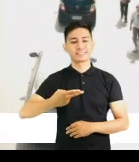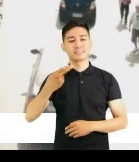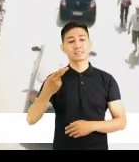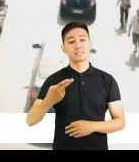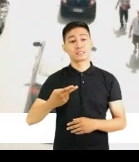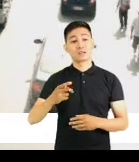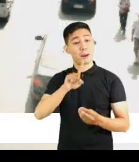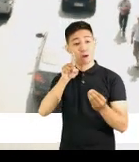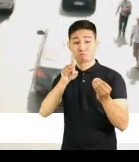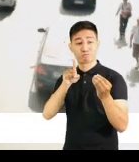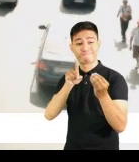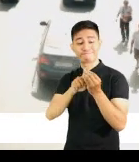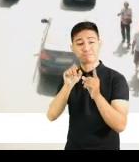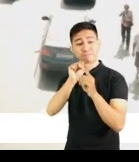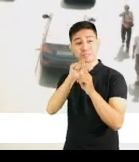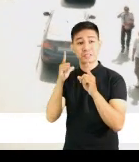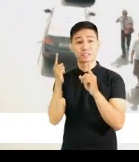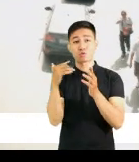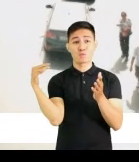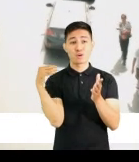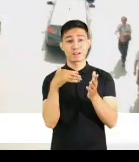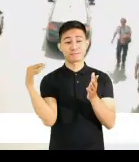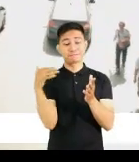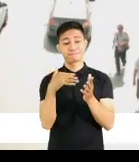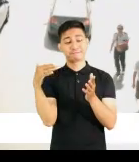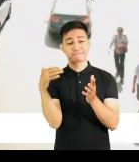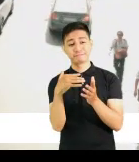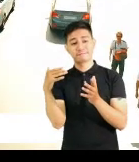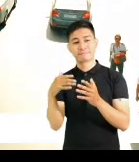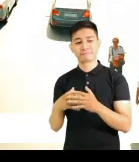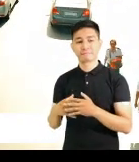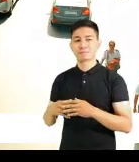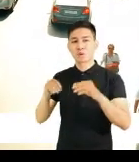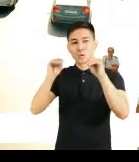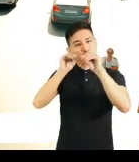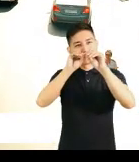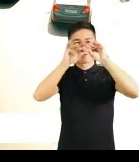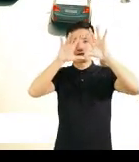paksanang. Anang araling pandipunan, pag-asa ng